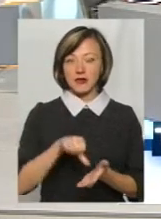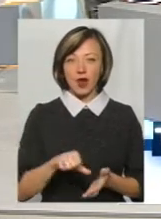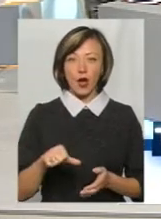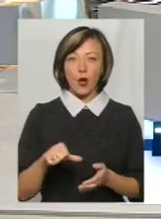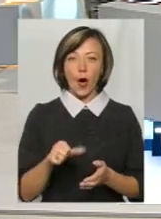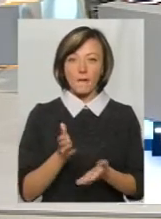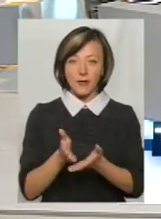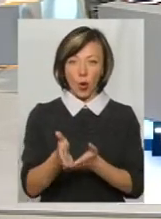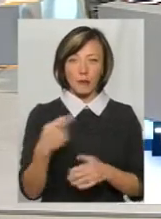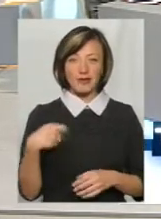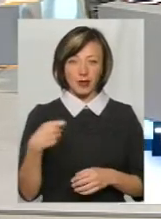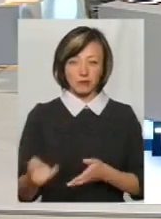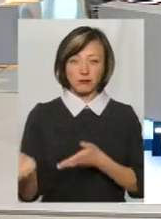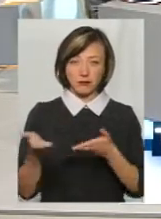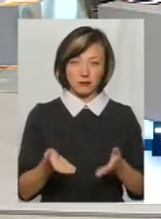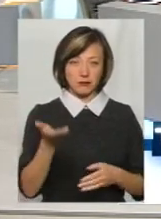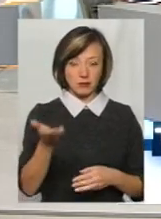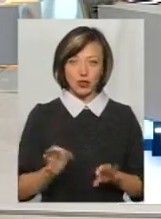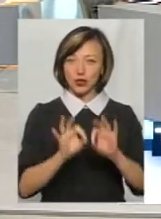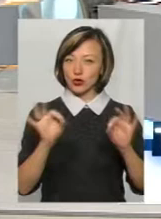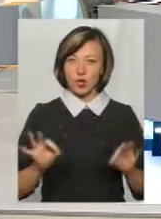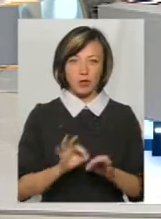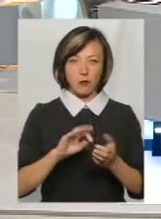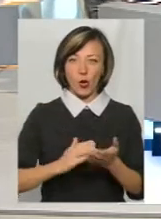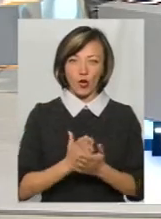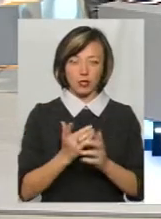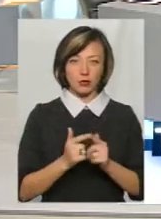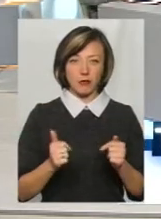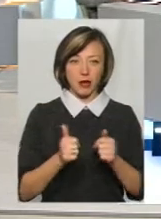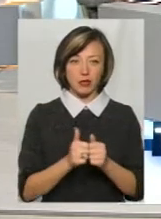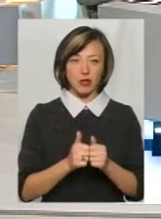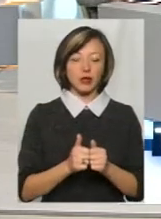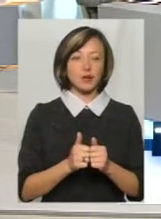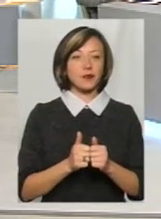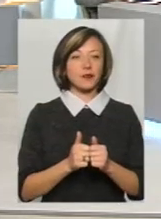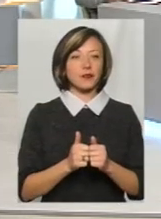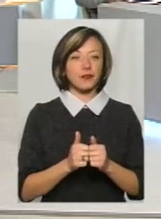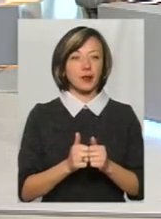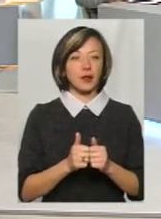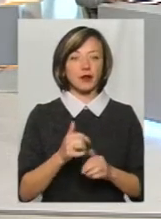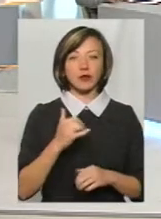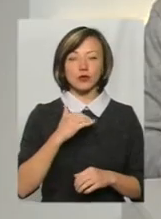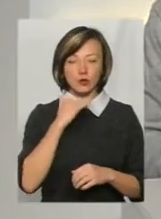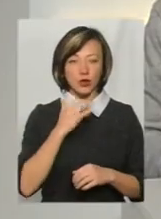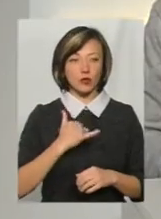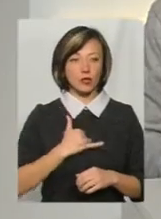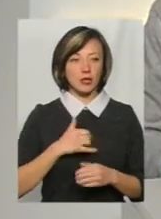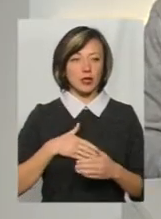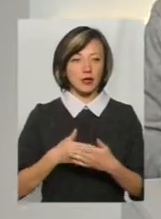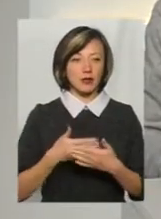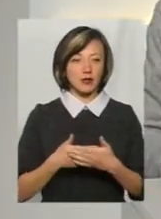запросити саме його і більше жодних політичних партій. Достатньо в нас сьогодні громадських активістів і